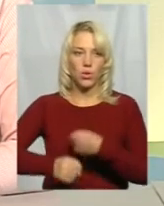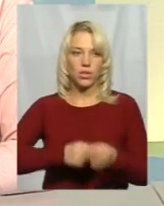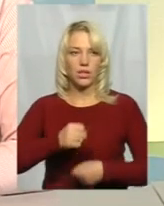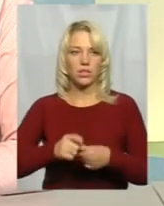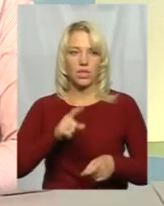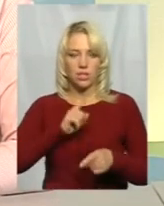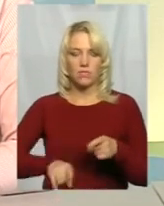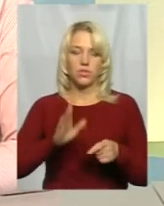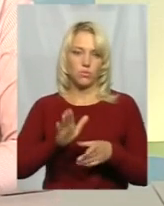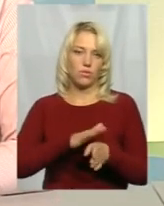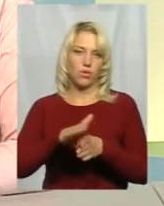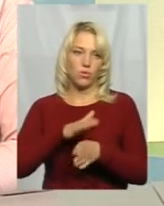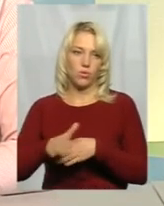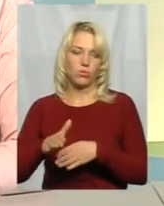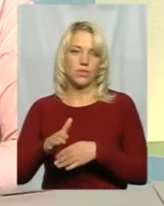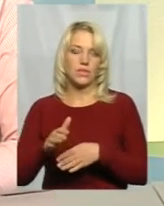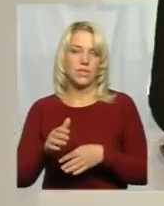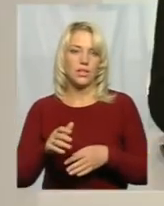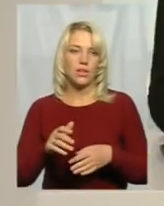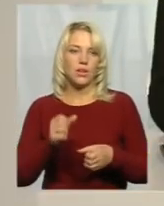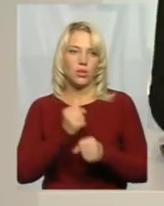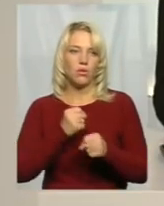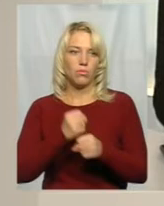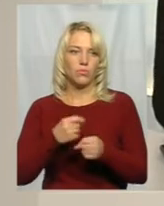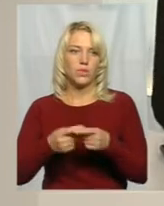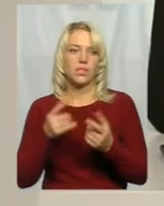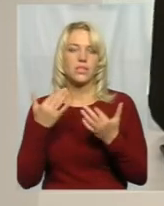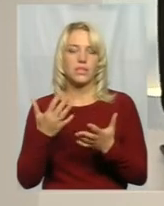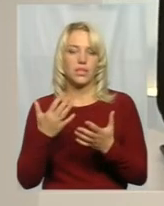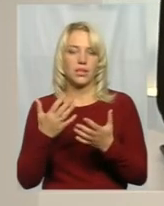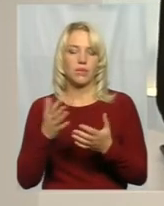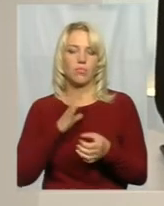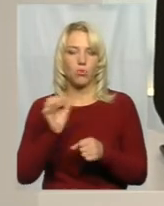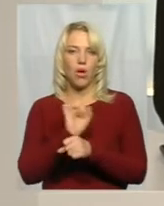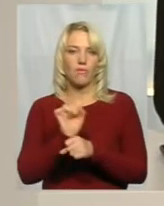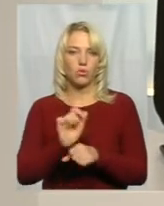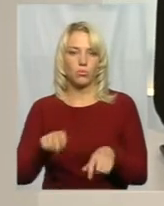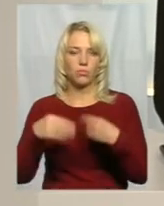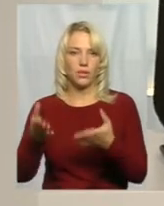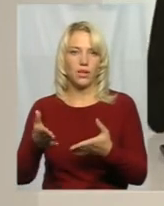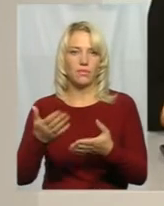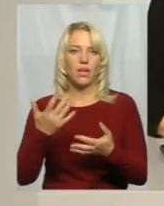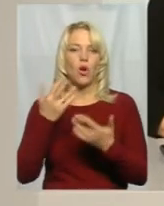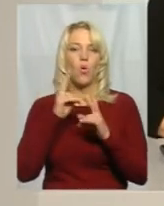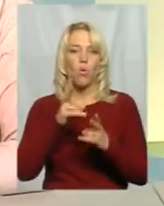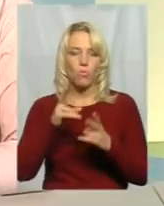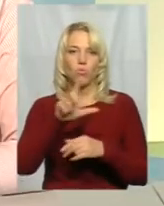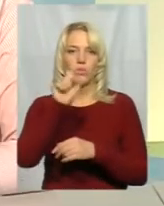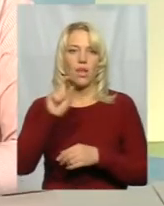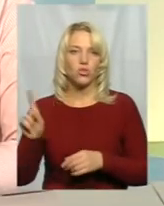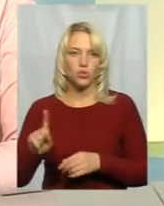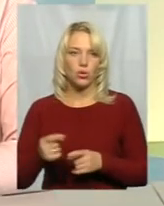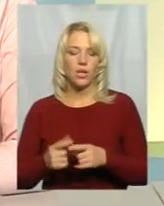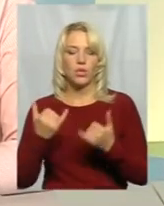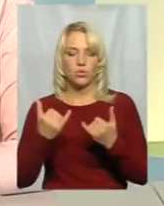проводитись виконавчі дії. Це скільки було автомобілів? Кому і за що їх вручено? Сьогодні було вручено